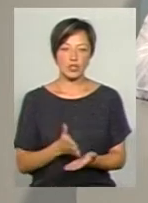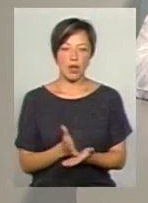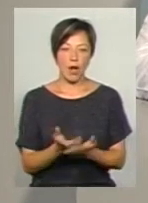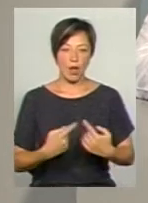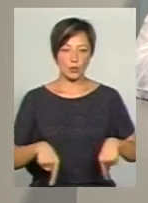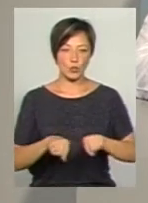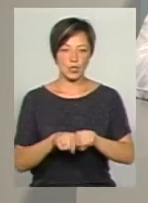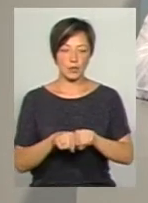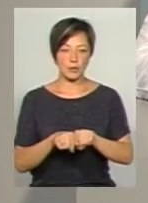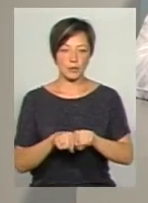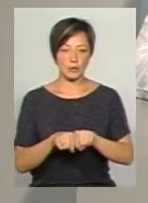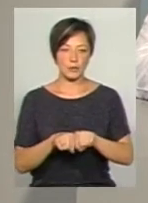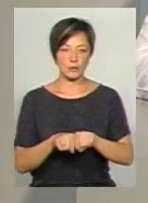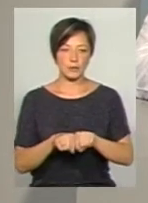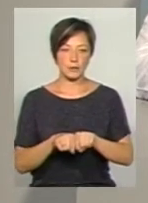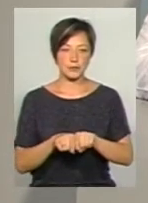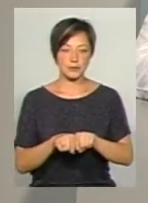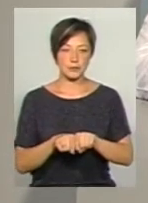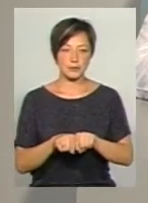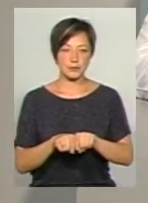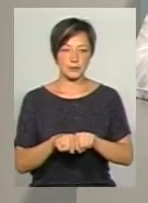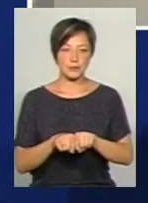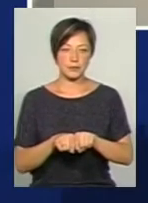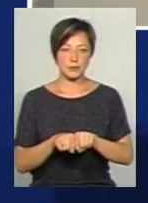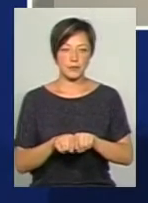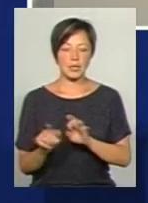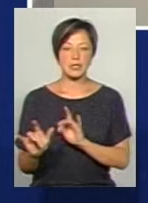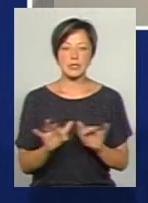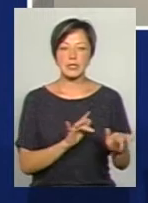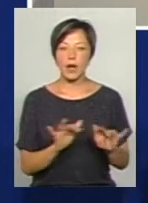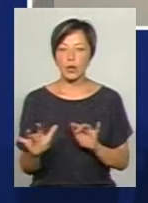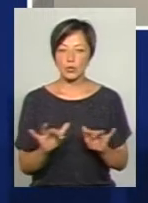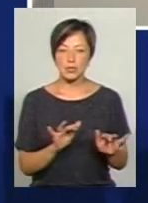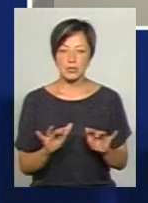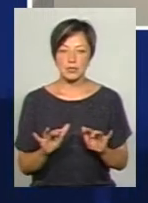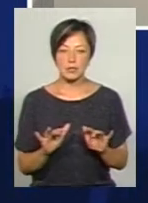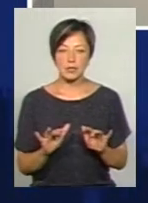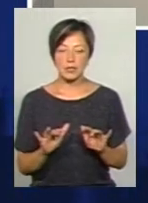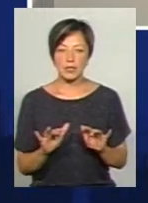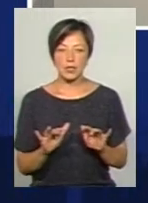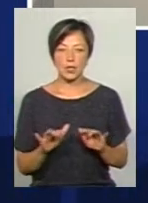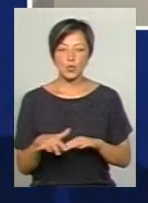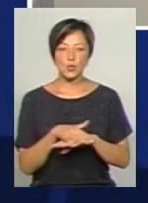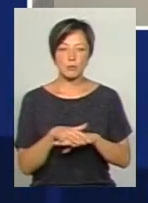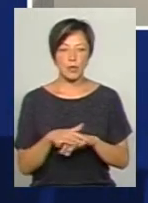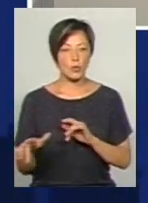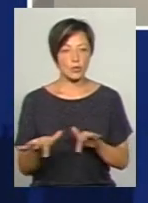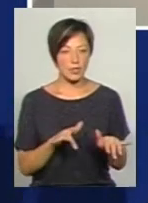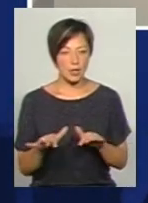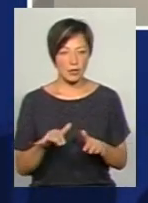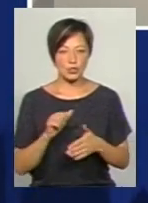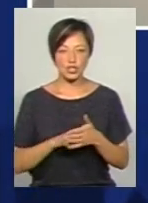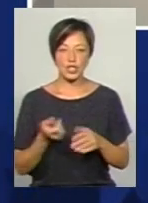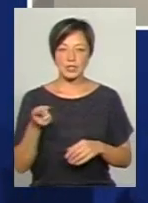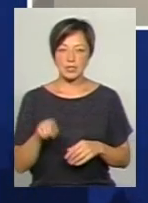суспільної діяльності. Через те,